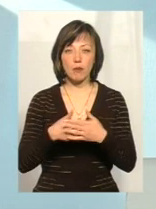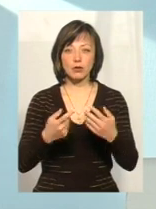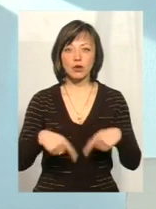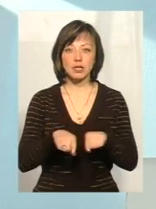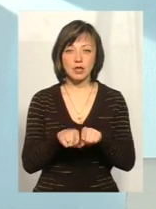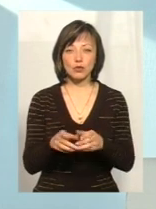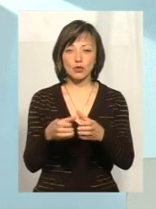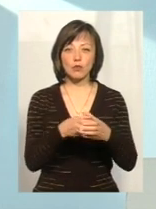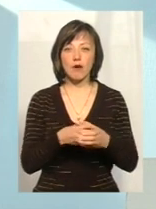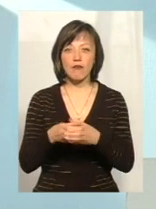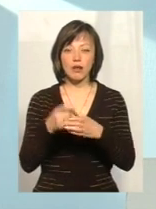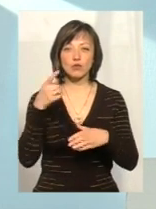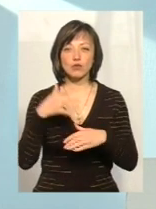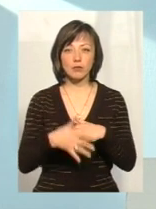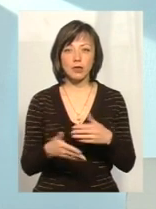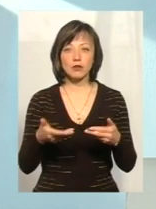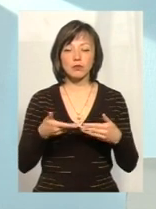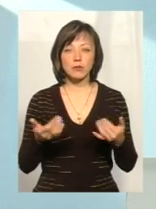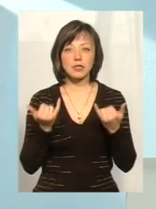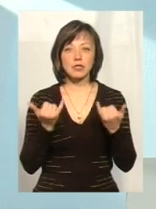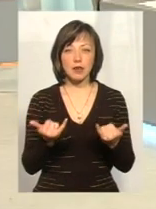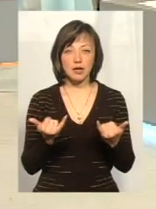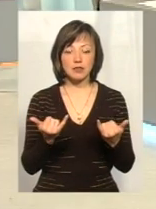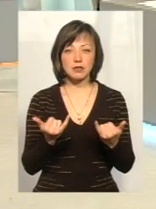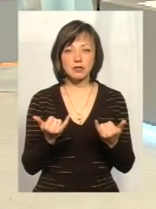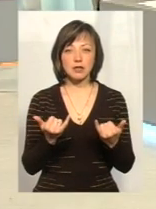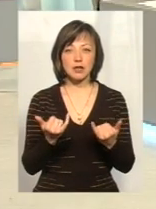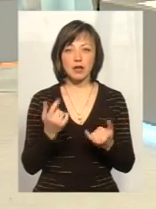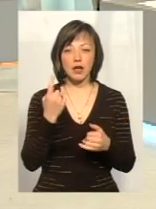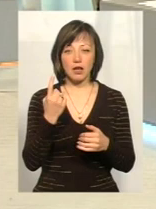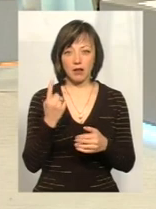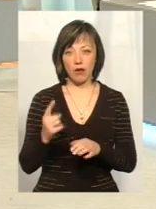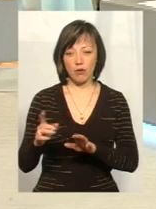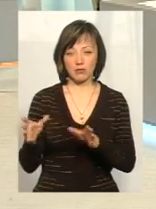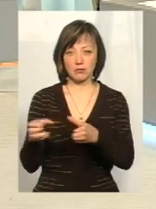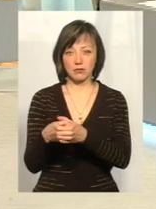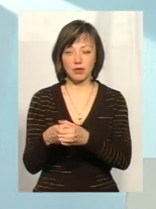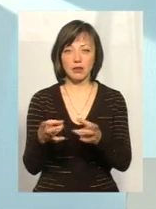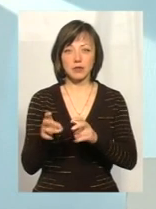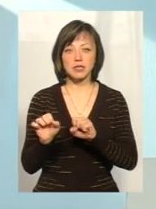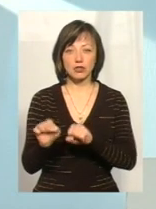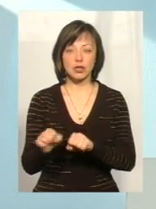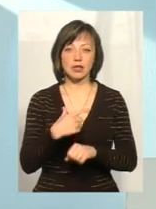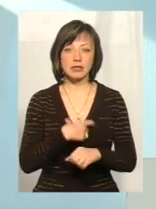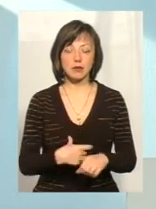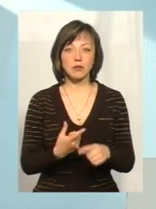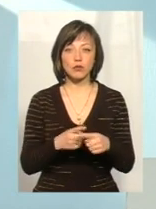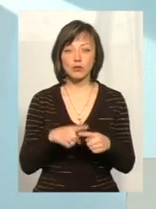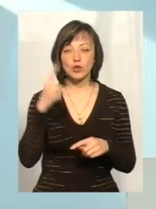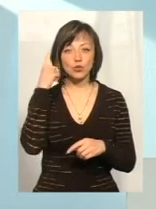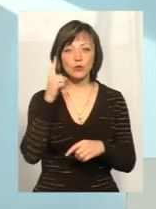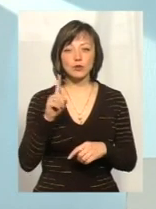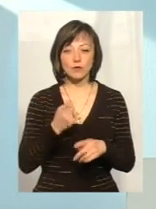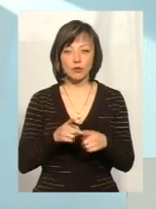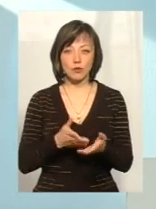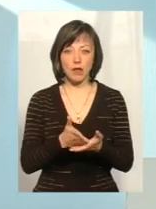згрупувалися і зрозуміли, що ми зараз на одній стороні барикад і все ж таки потрібно захищатися. тому я думаю, що